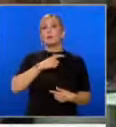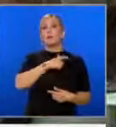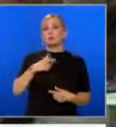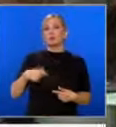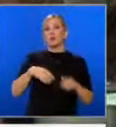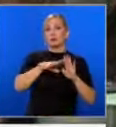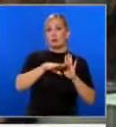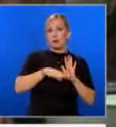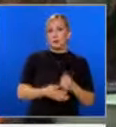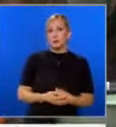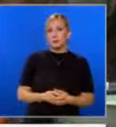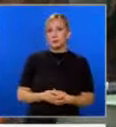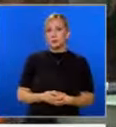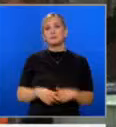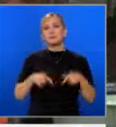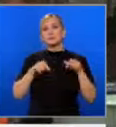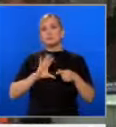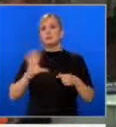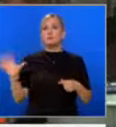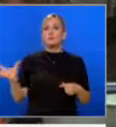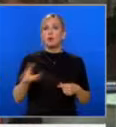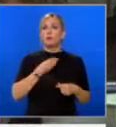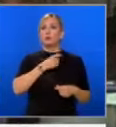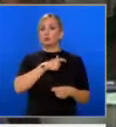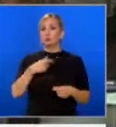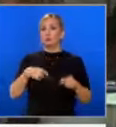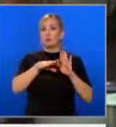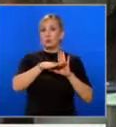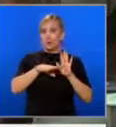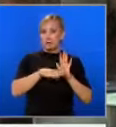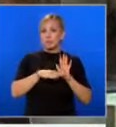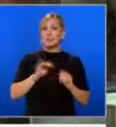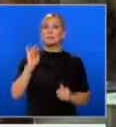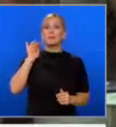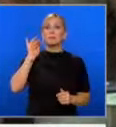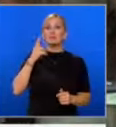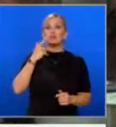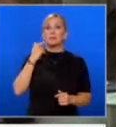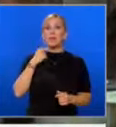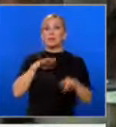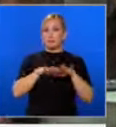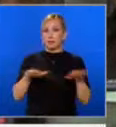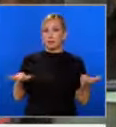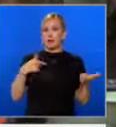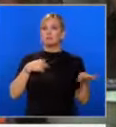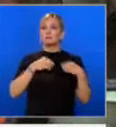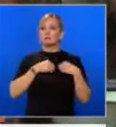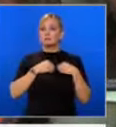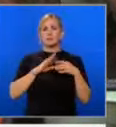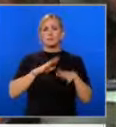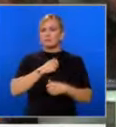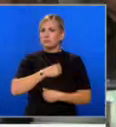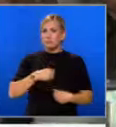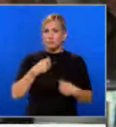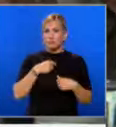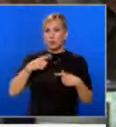Слагайки една такава общонационална програма за бъдещето и за младите на масата, аз вярвам, че много трудно ще е